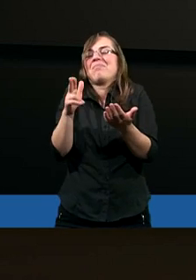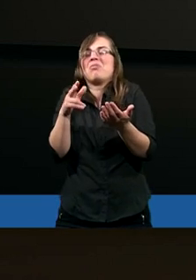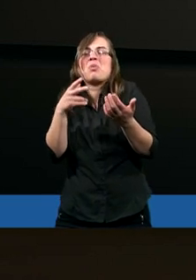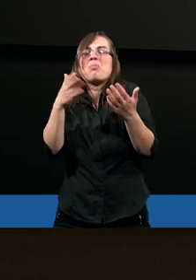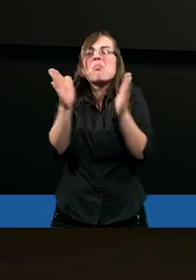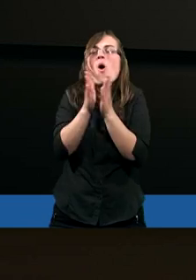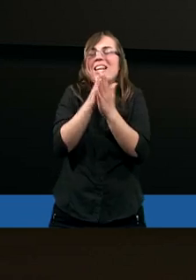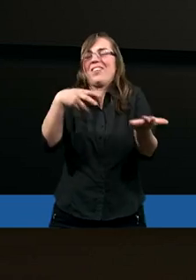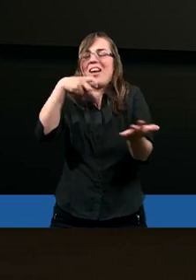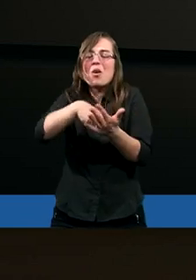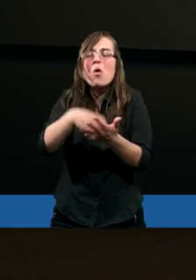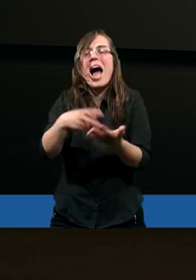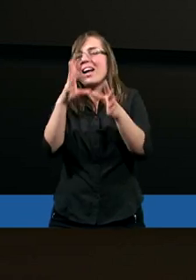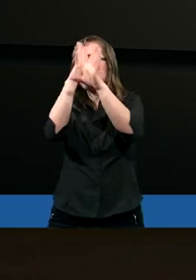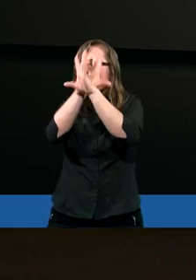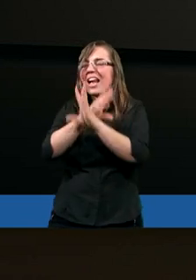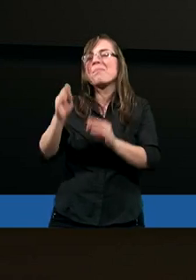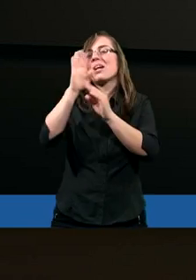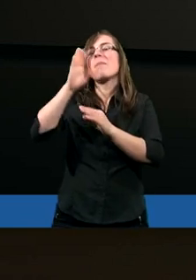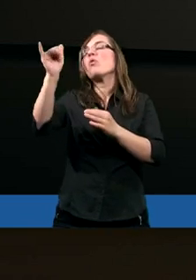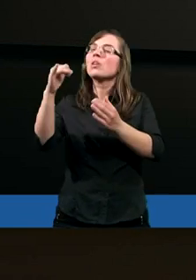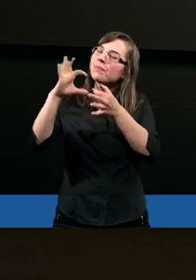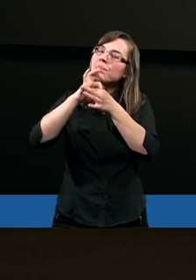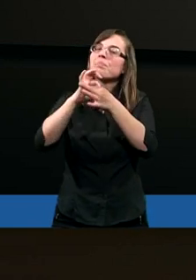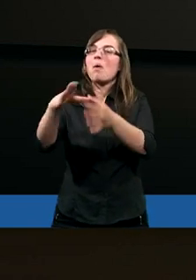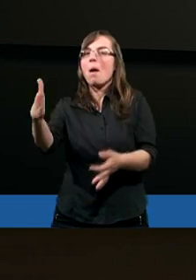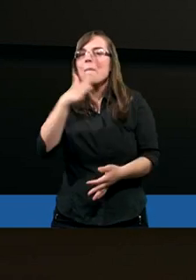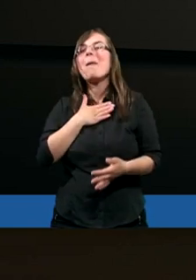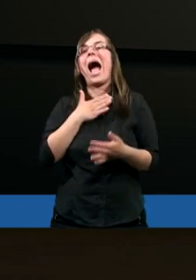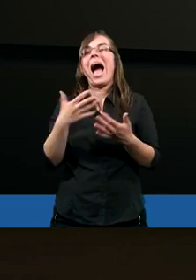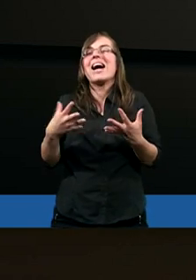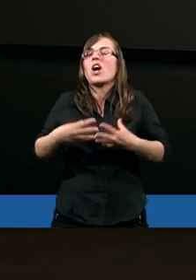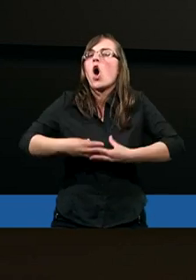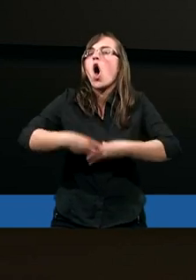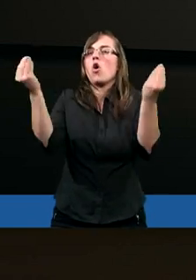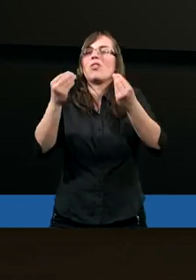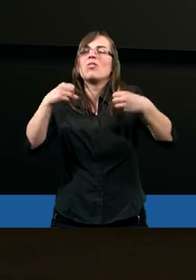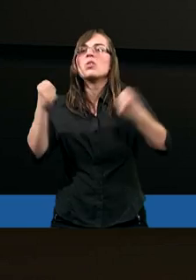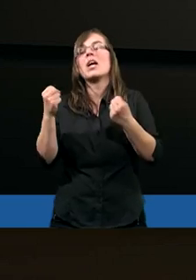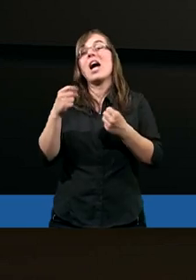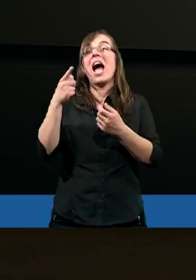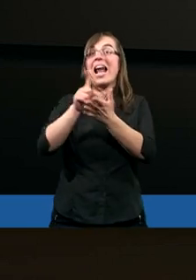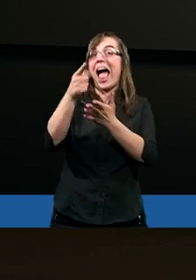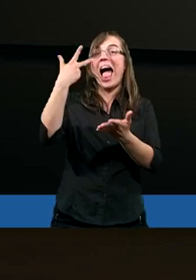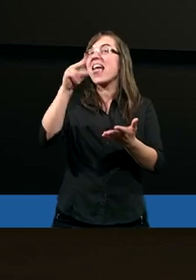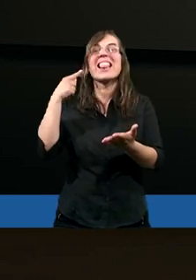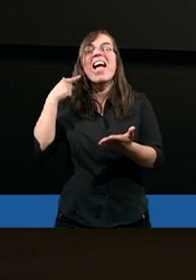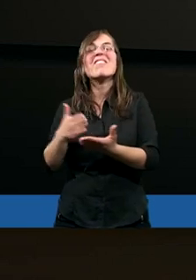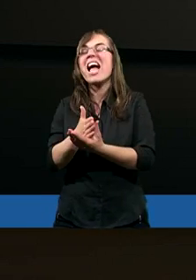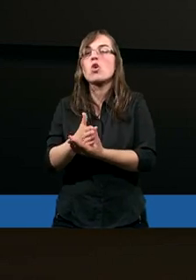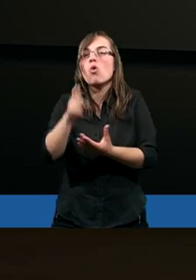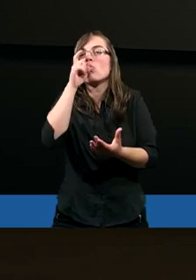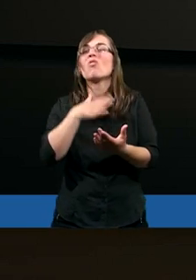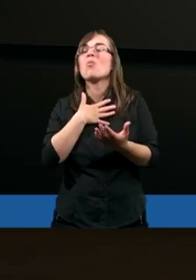Nakolana, modlitwa. Może czasami to dla człowieka niewierzącego dziwnie wyglądać, tak jakbym